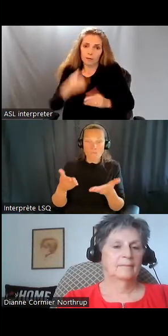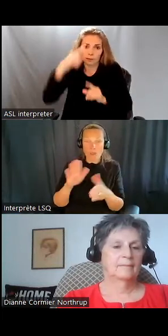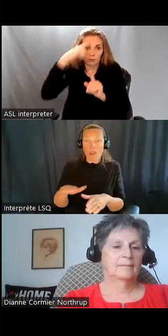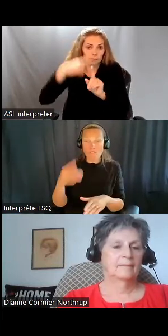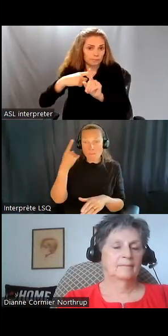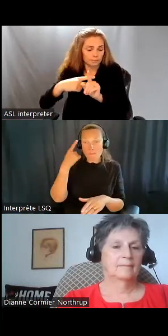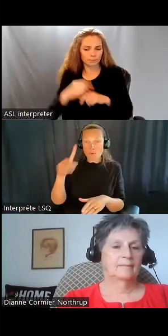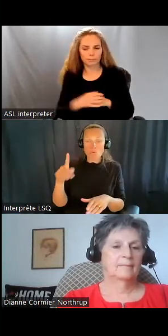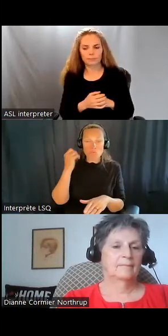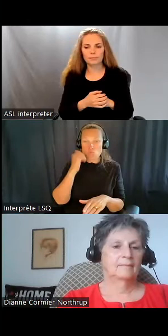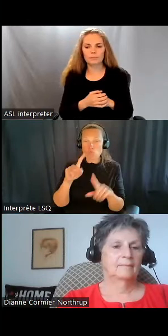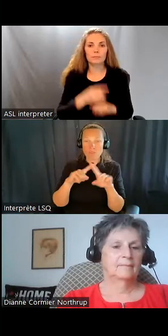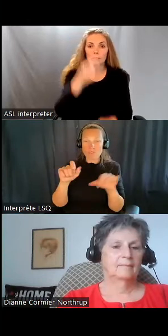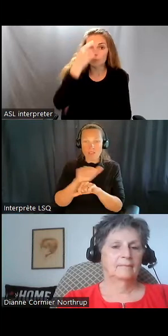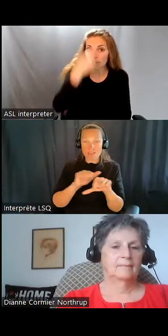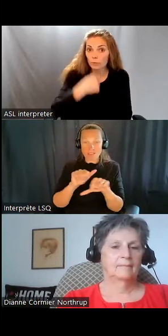Canada,